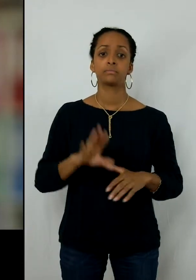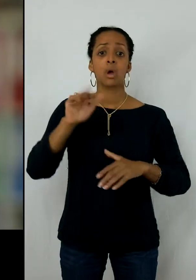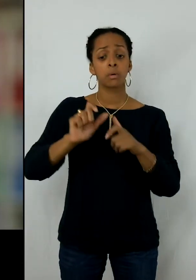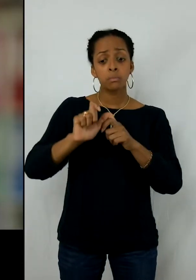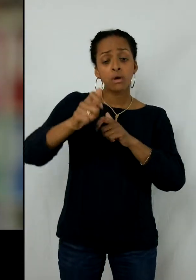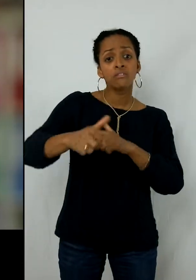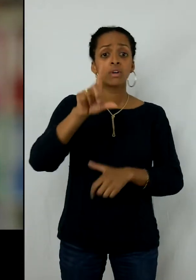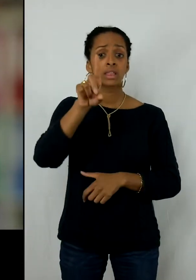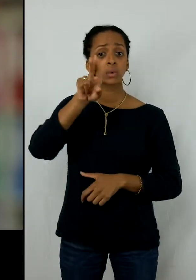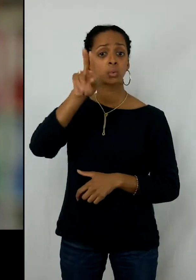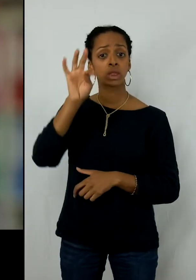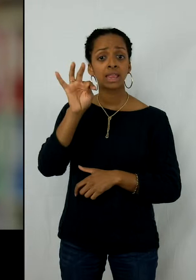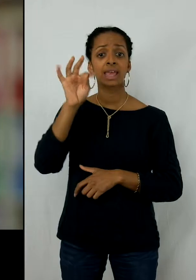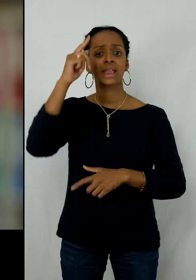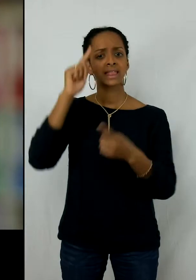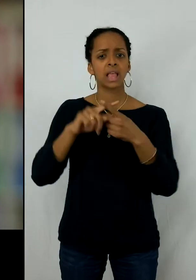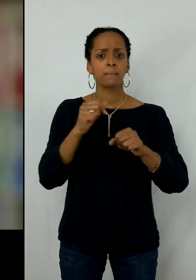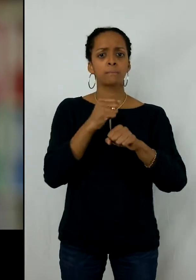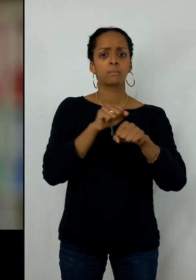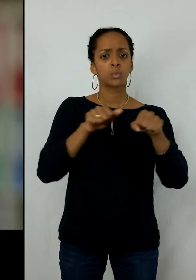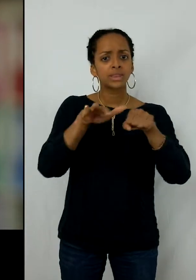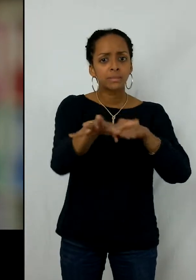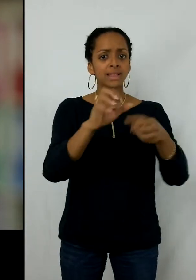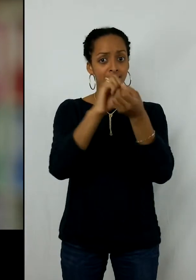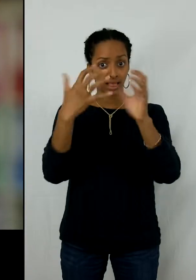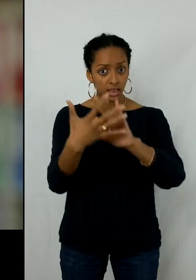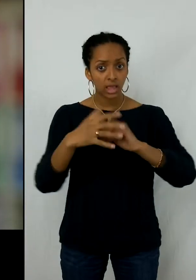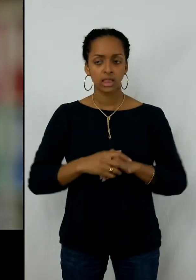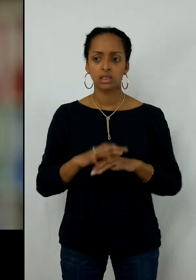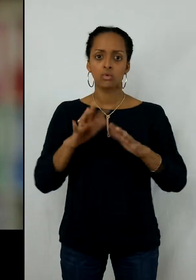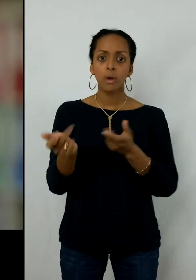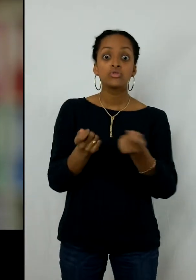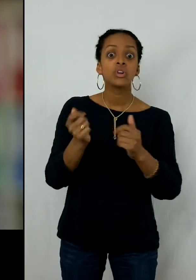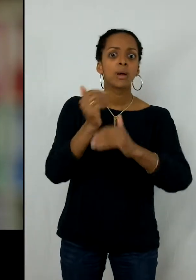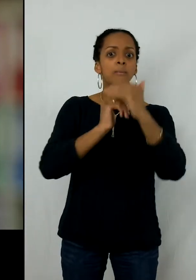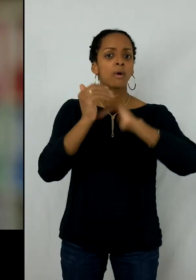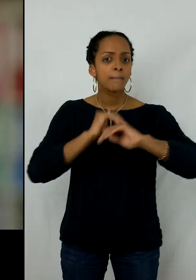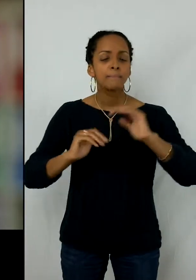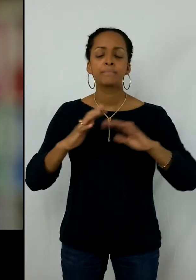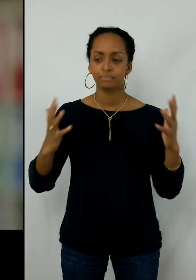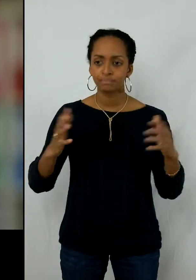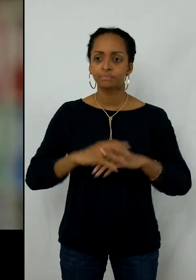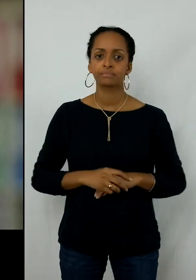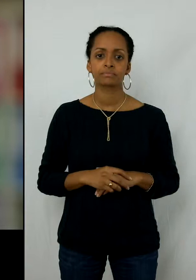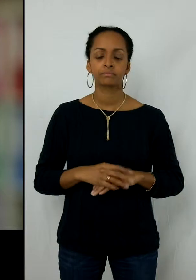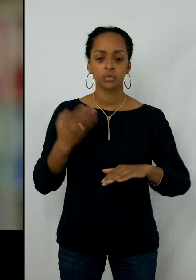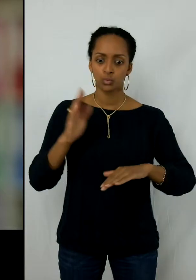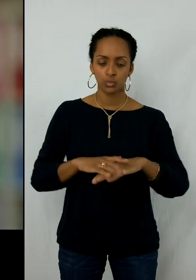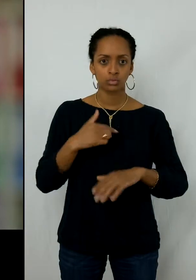Naturellement, je me suis renté vers un DUT, métier du multimédia et de'internet. Quand j regardé le programme, ça correspondait exactement